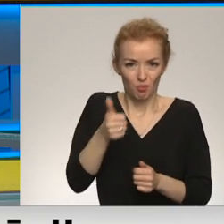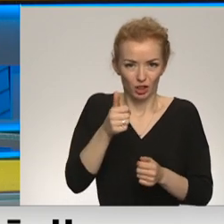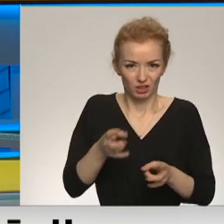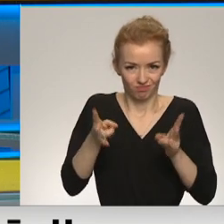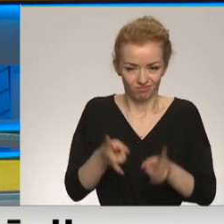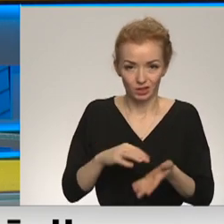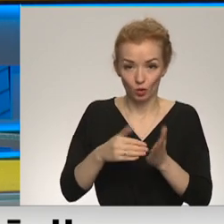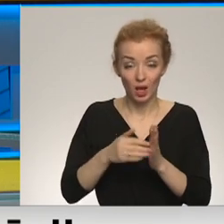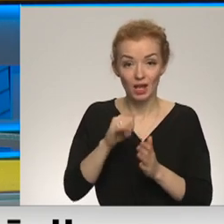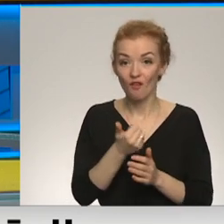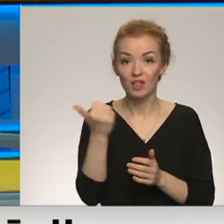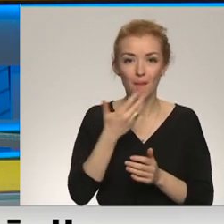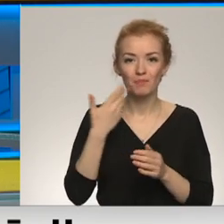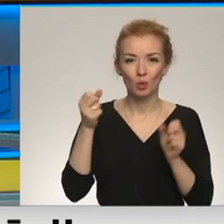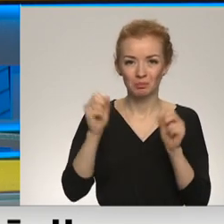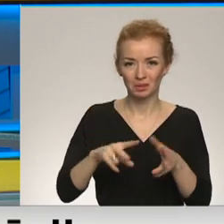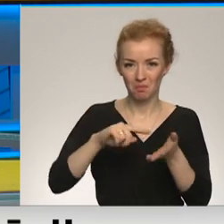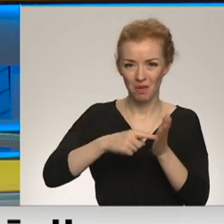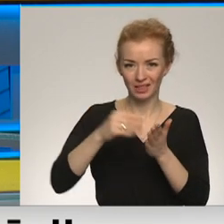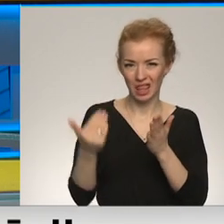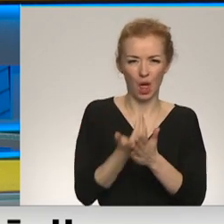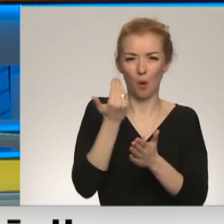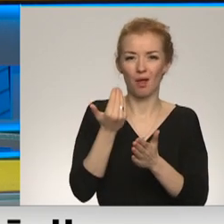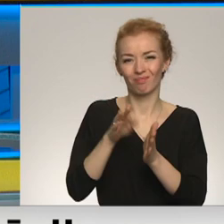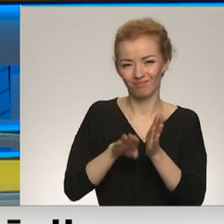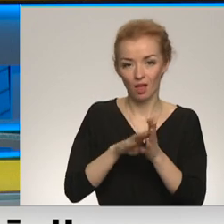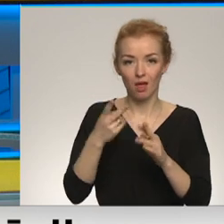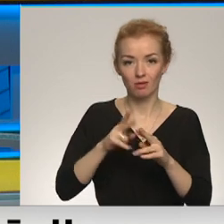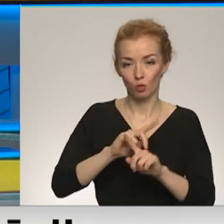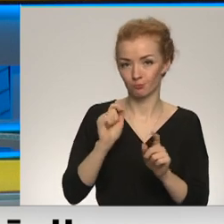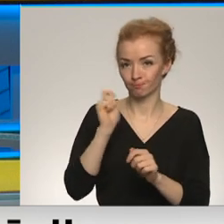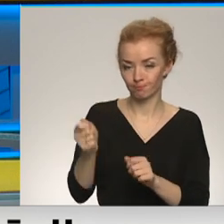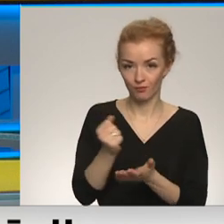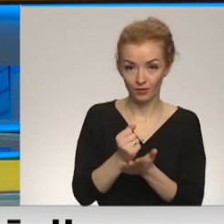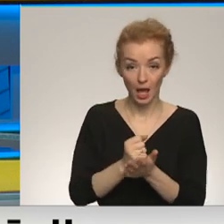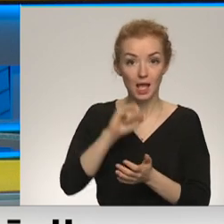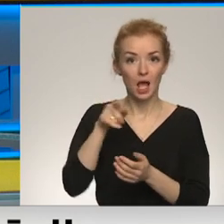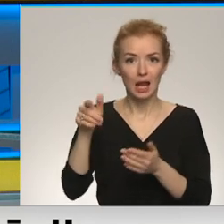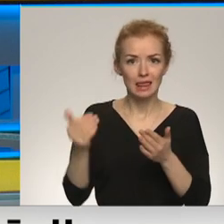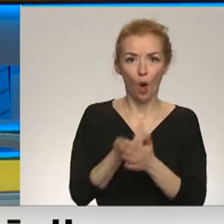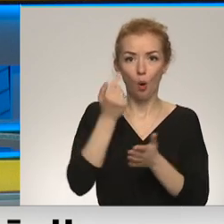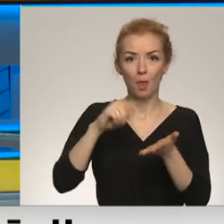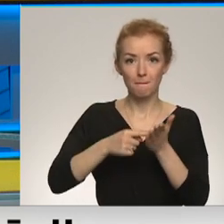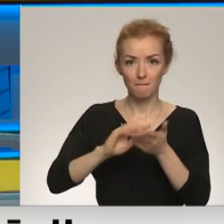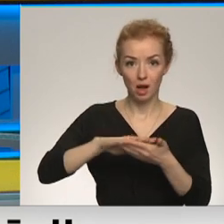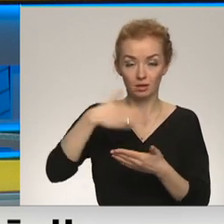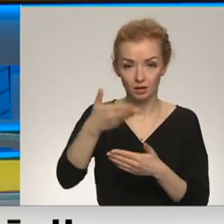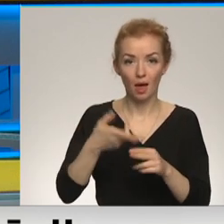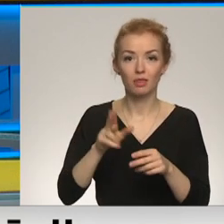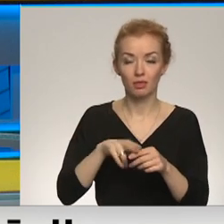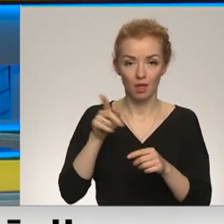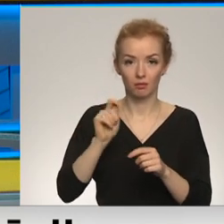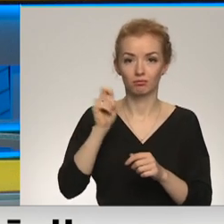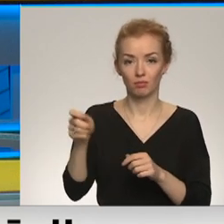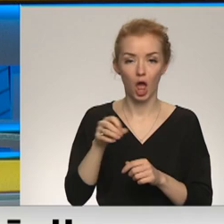piedāvājam, ja viņiem nav biometriska pasa, tad uzreiz vienkārši vīza. Ja ir biometriska pasa, viņiem sākuma nevēga vīzu, līdz trīs mēnešiem